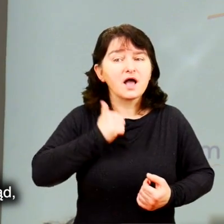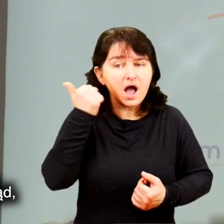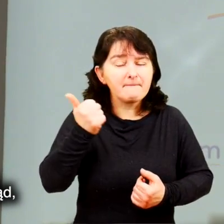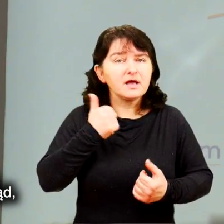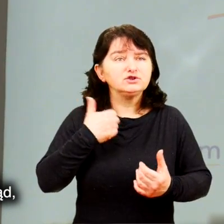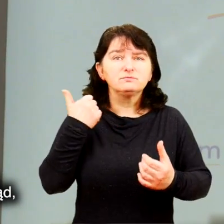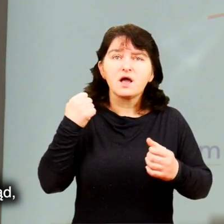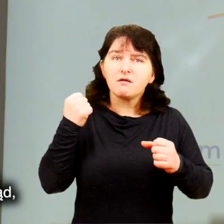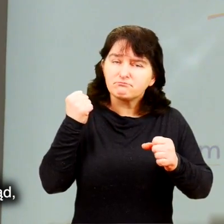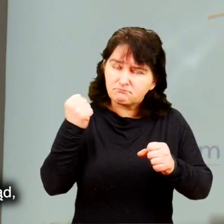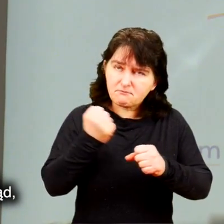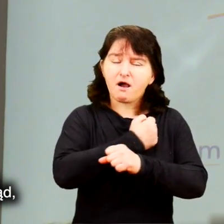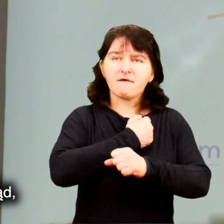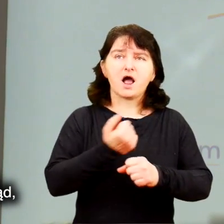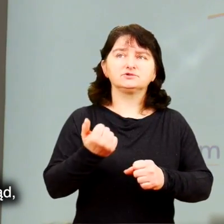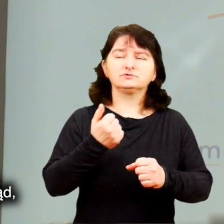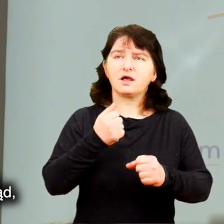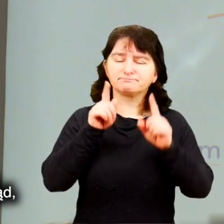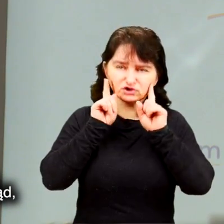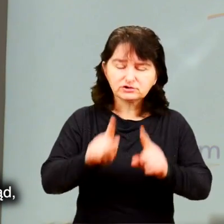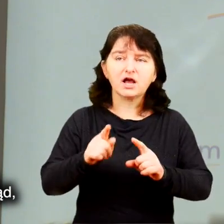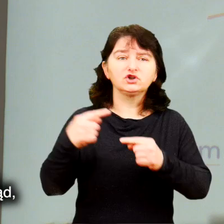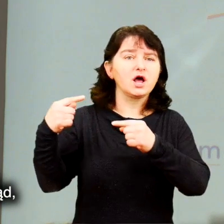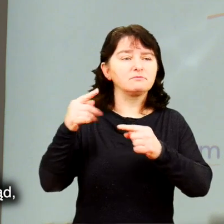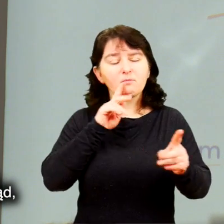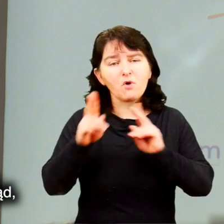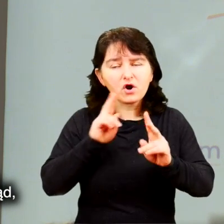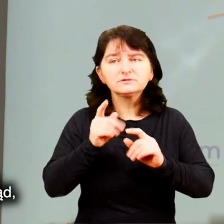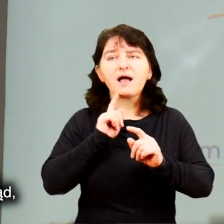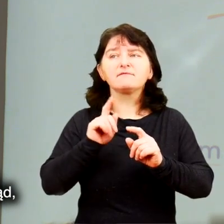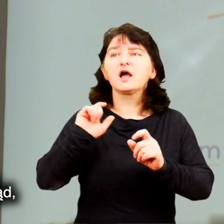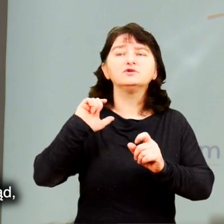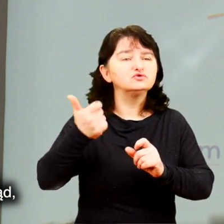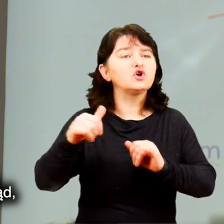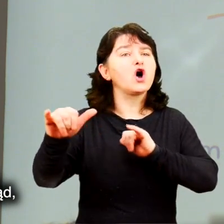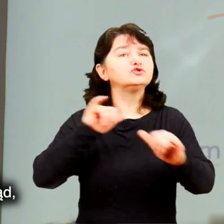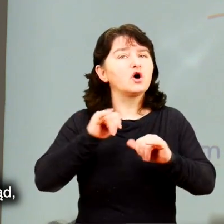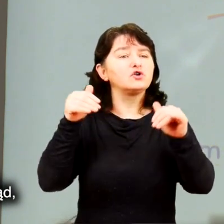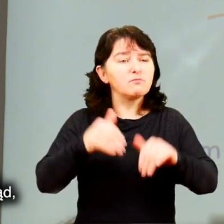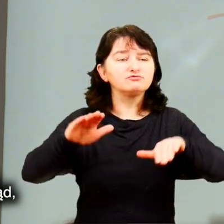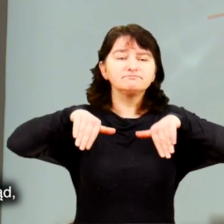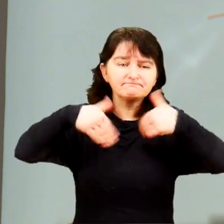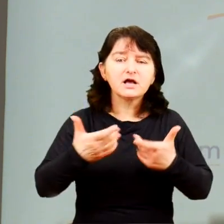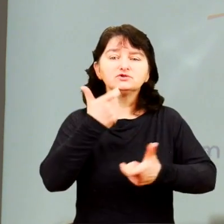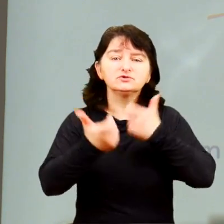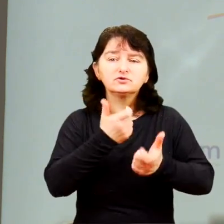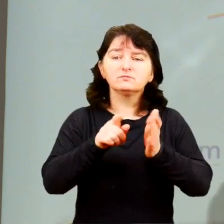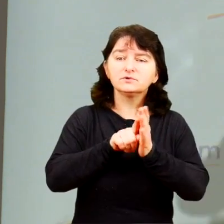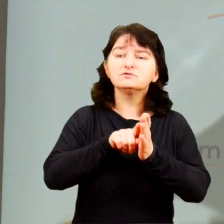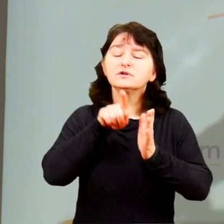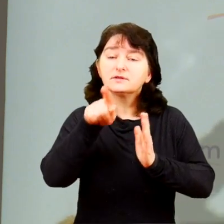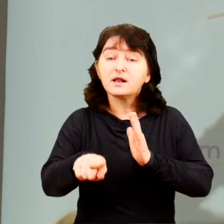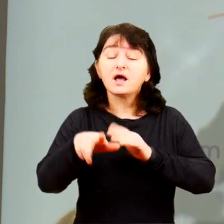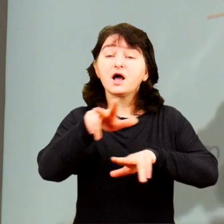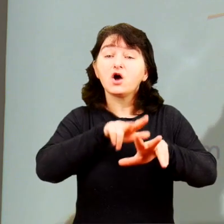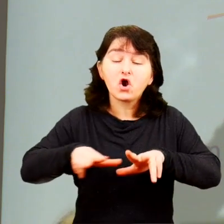abyśmy poważnie i szczerze porozmawiali o tym, co my, rząd, możemy zrobić